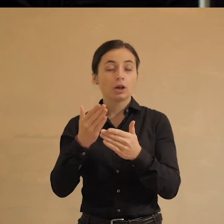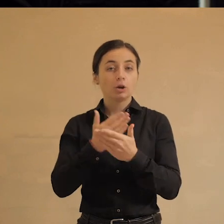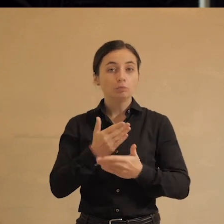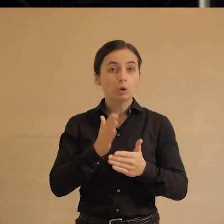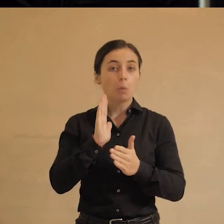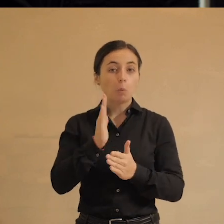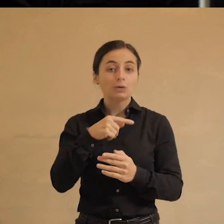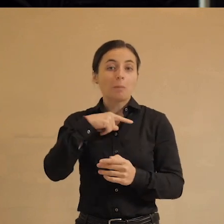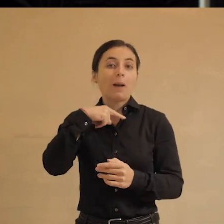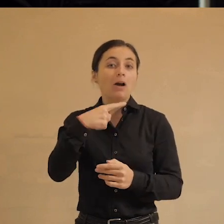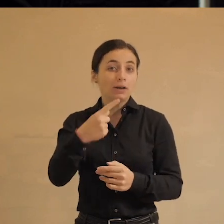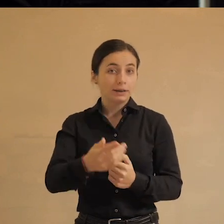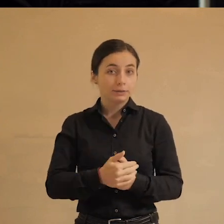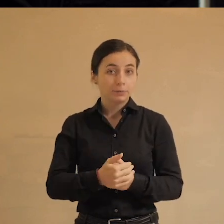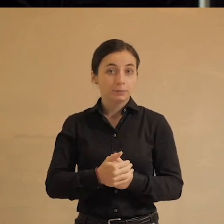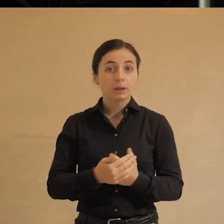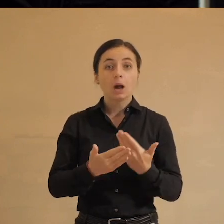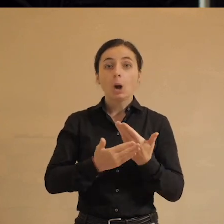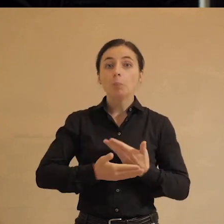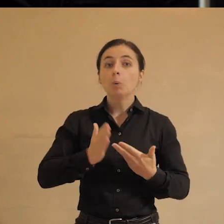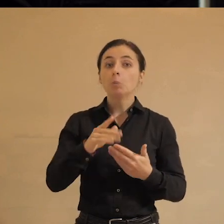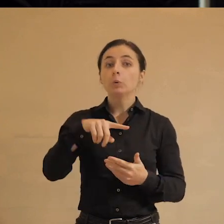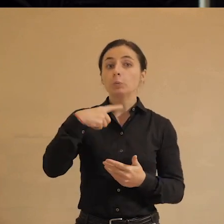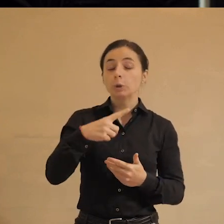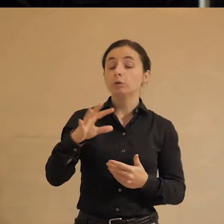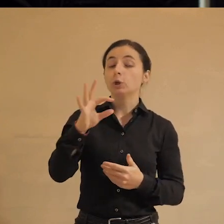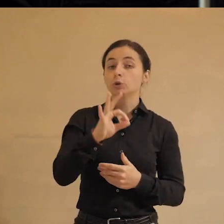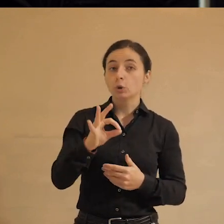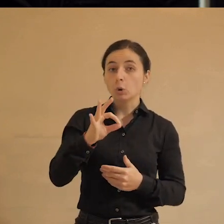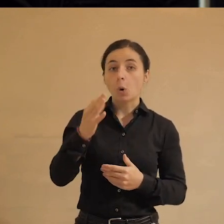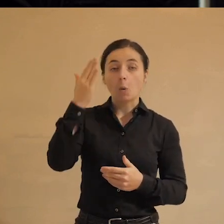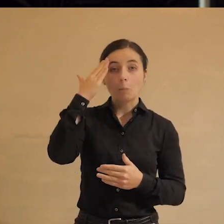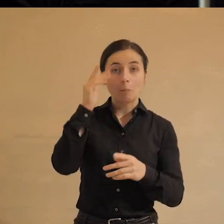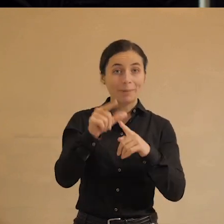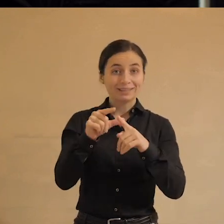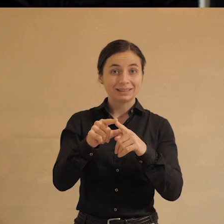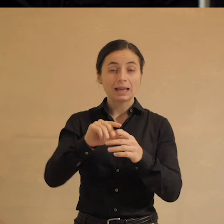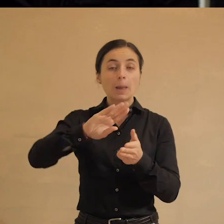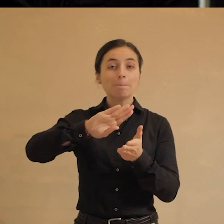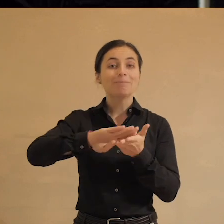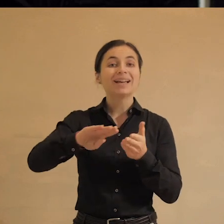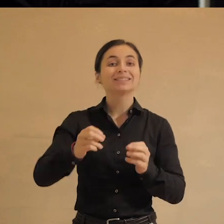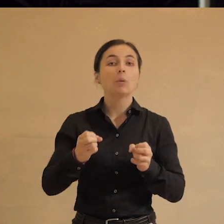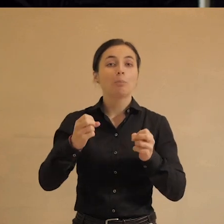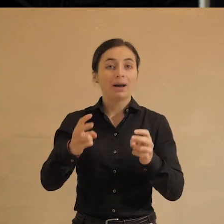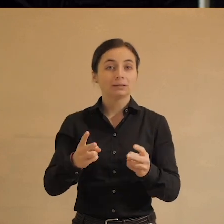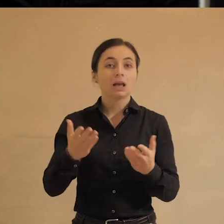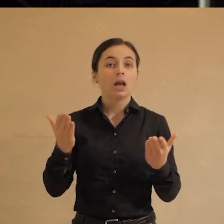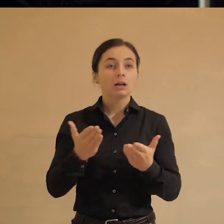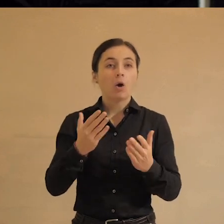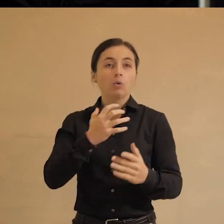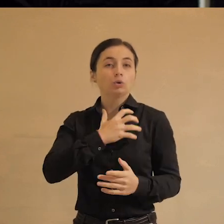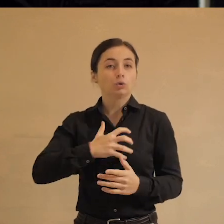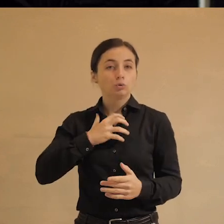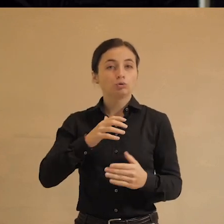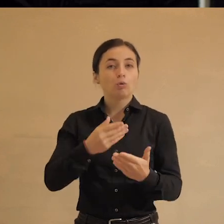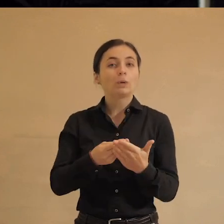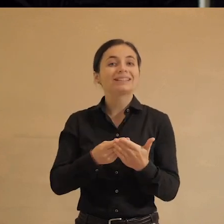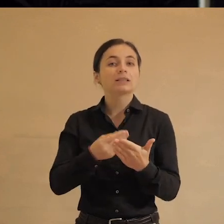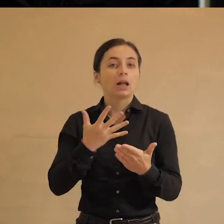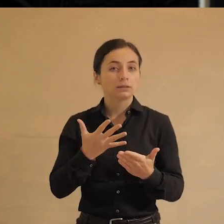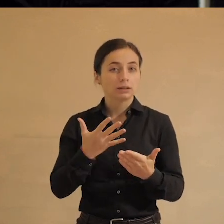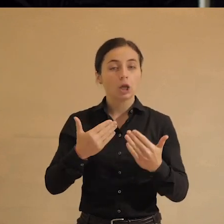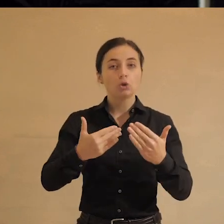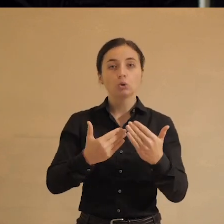преимущественно будем говорить. Значит, мы будем говорить о понятии безопасности, как о некой ключевой ценности